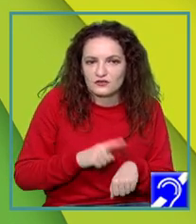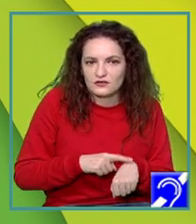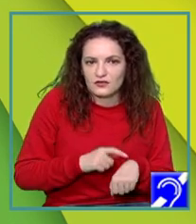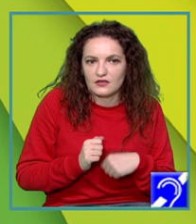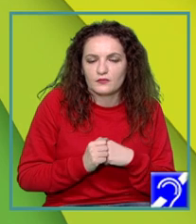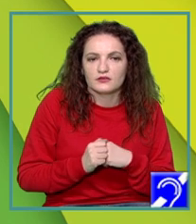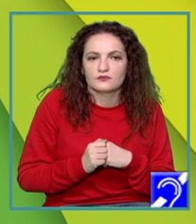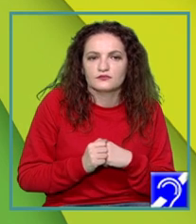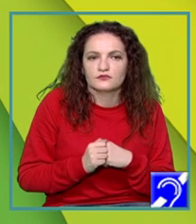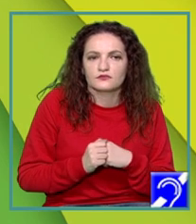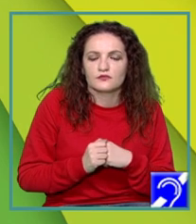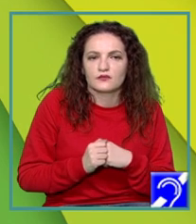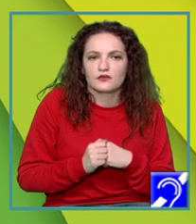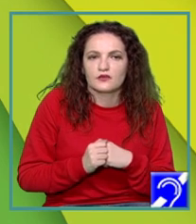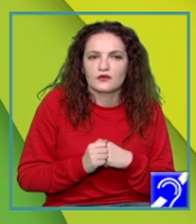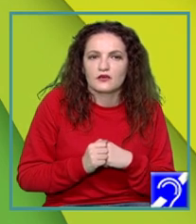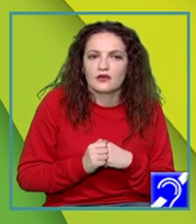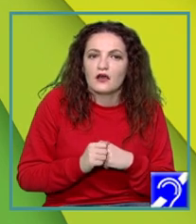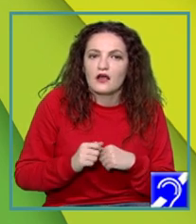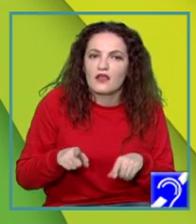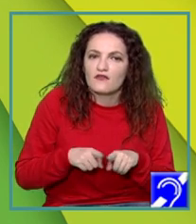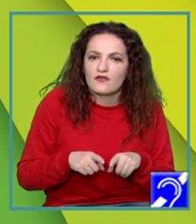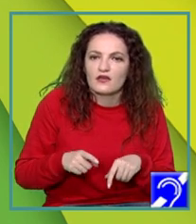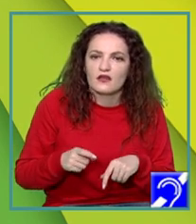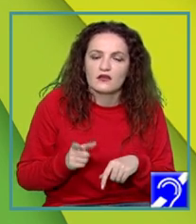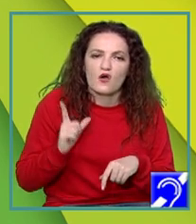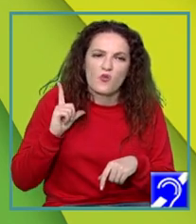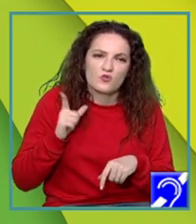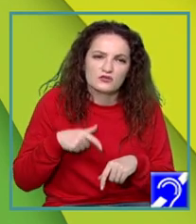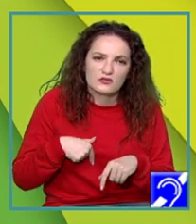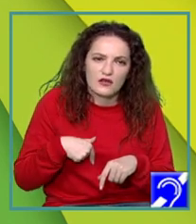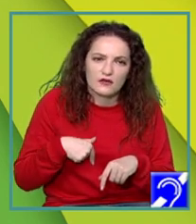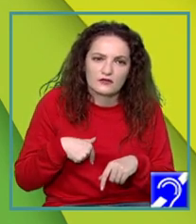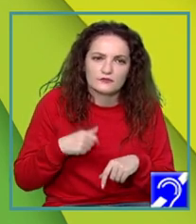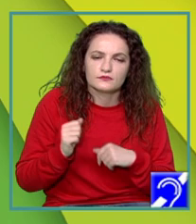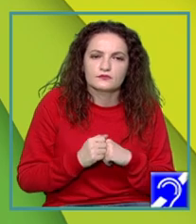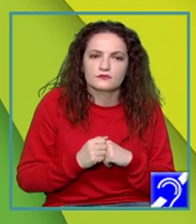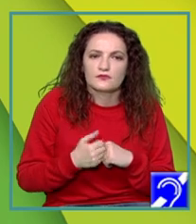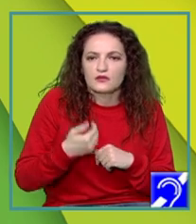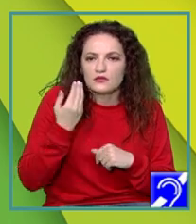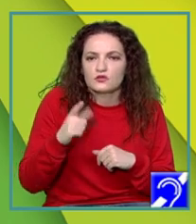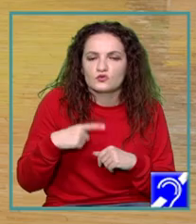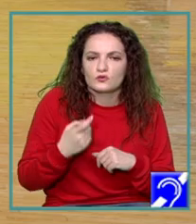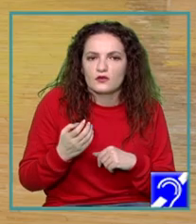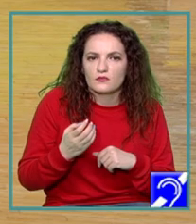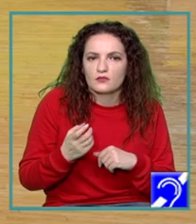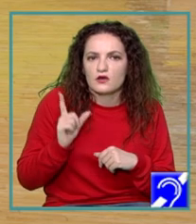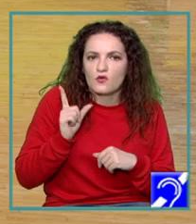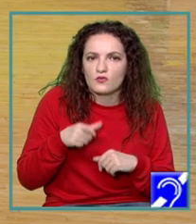despre ei. Un alt host de timp este oboseala. Este foarte clar că atunci când suntem obosiți